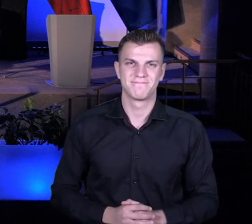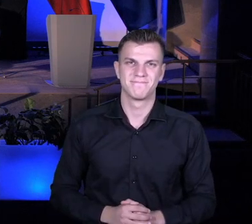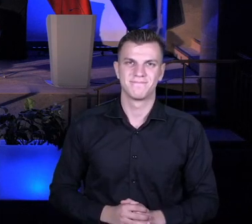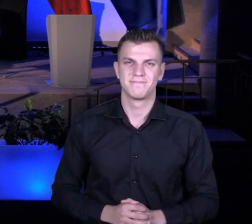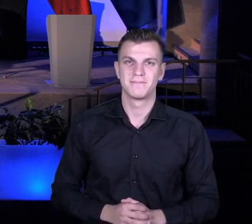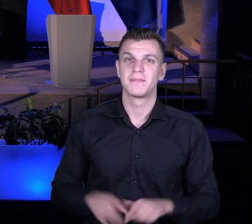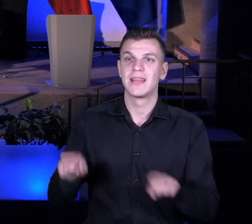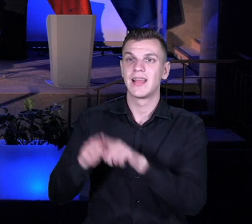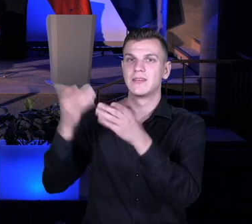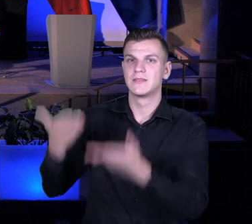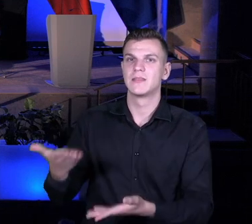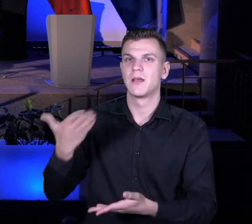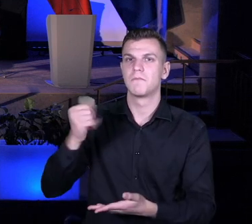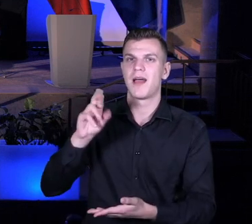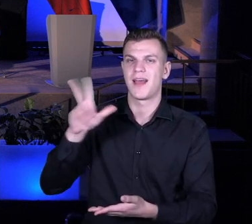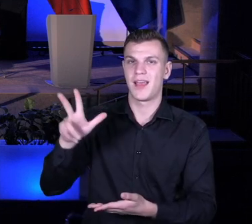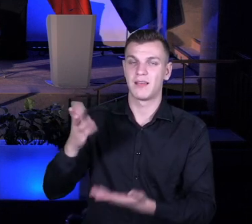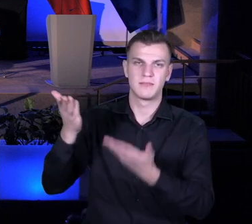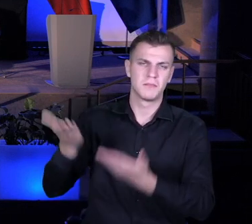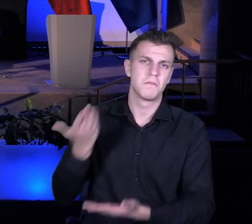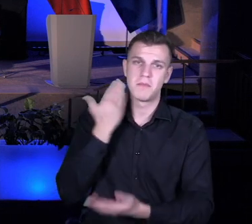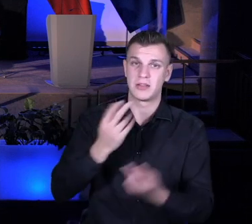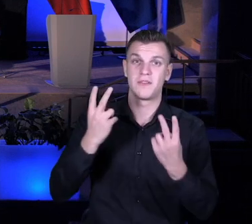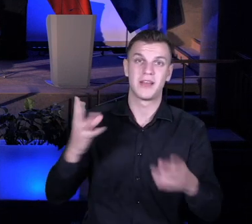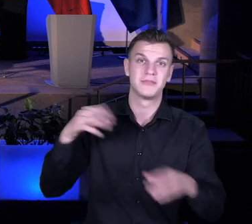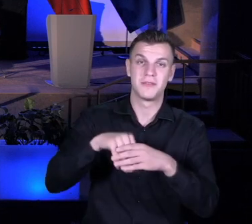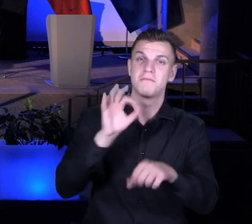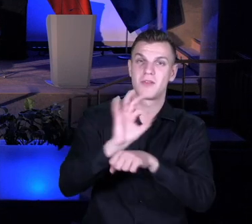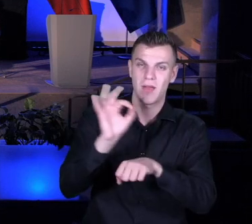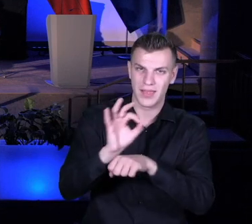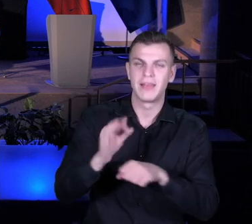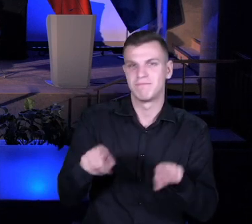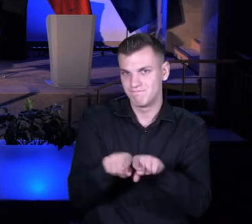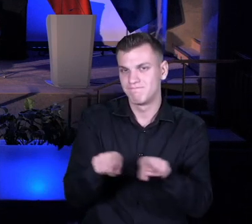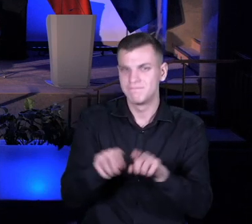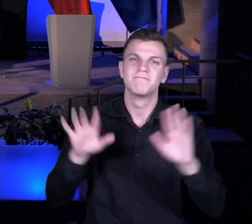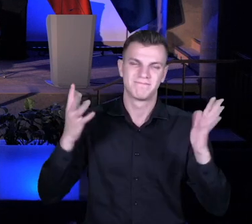Jest z nami też Marek, też bardzo ważna osoba w projekcie, ponieważ jest to nasz...